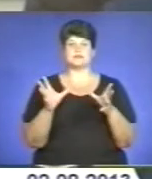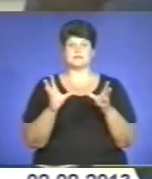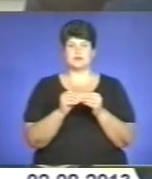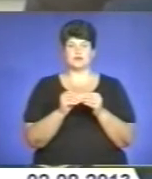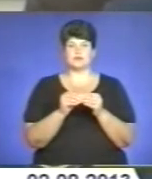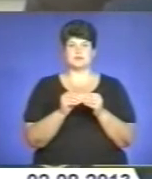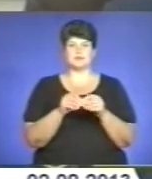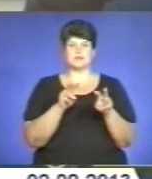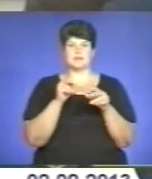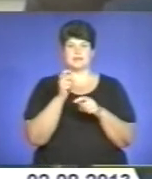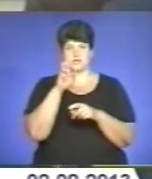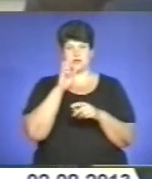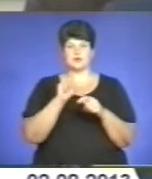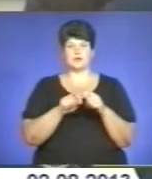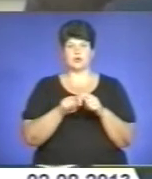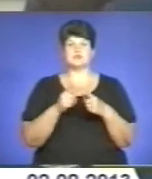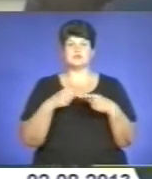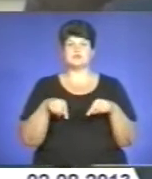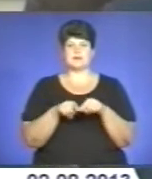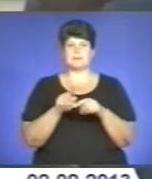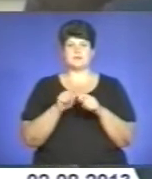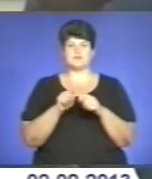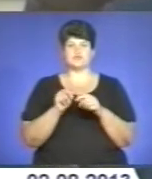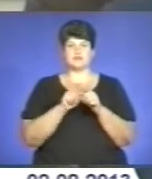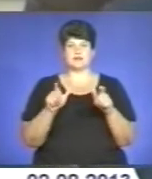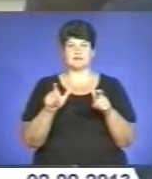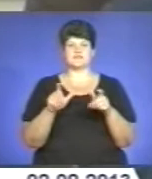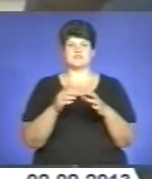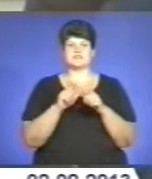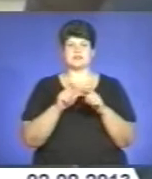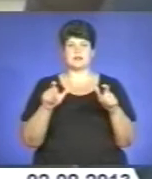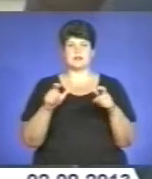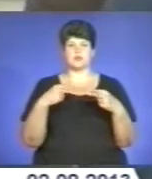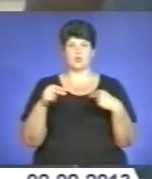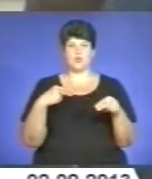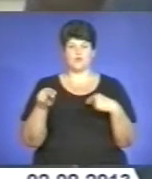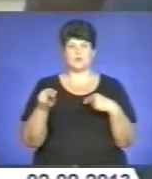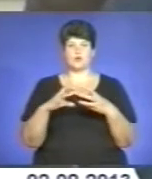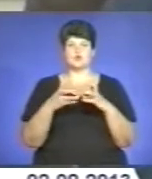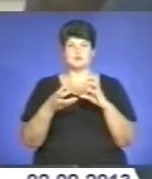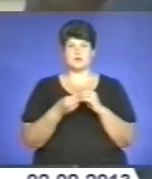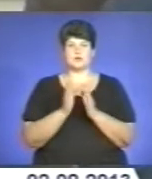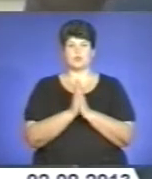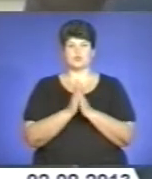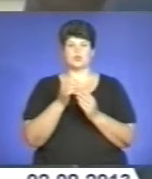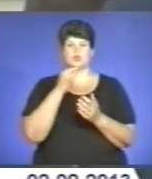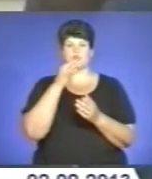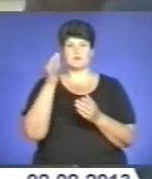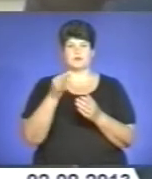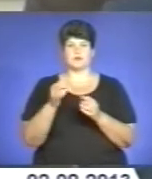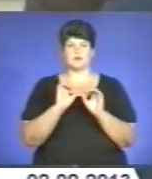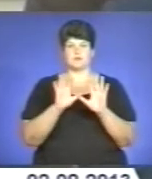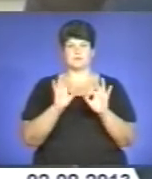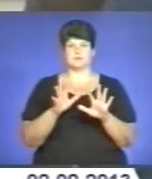Держпоживнаглядом реалізувати перевірки шкільних товарів у закладах торговлі. Про результати прошу доповісти і оприлюднити їх у ЗМІ.